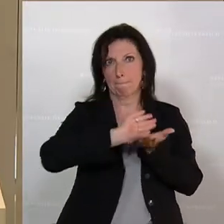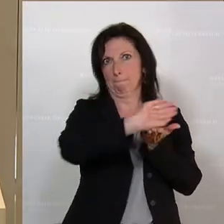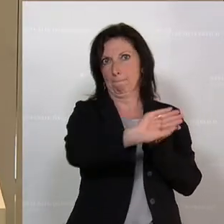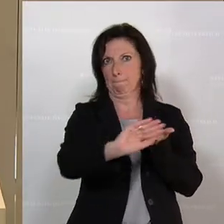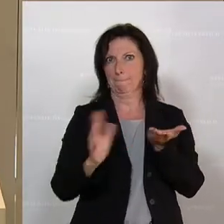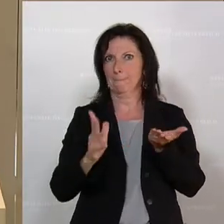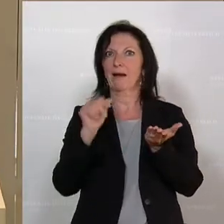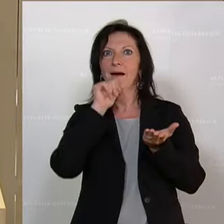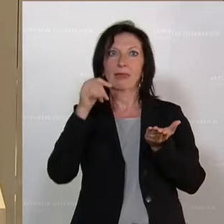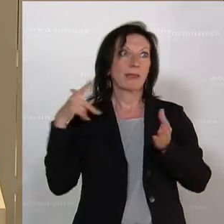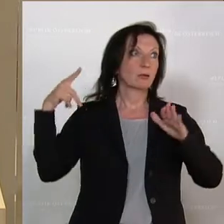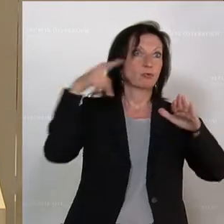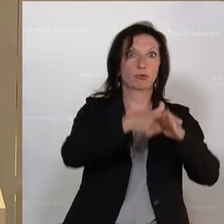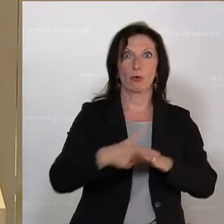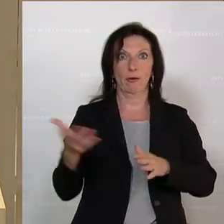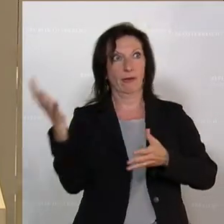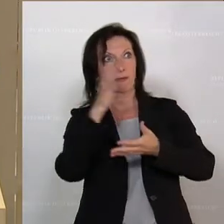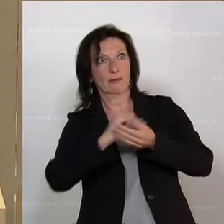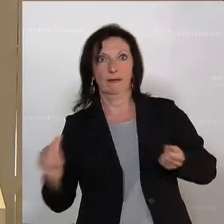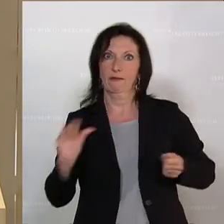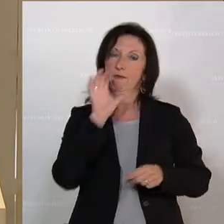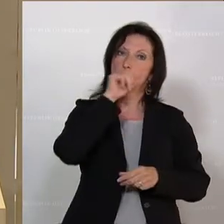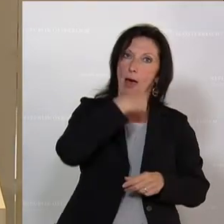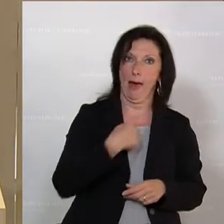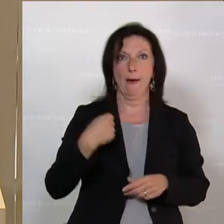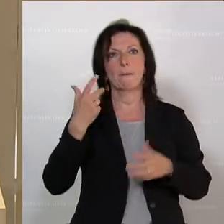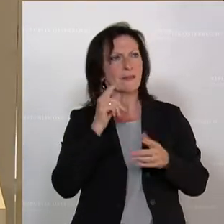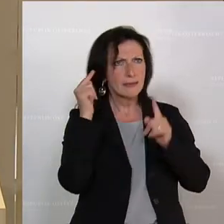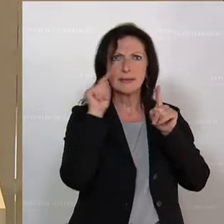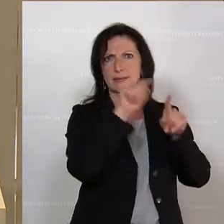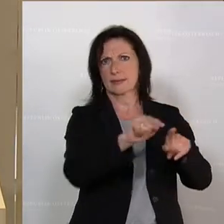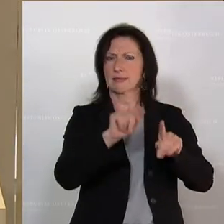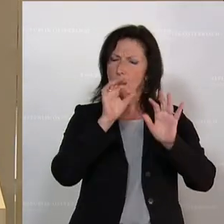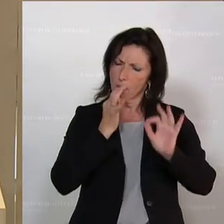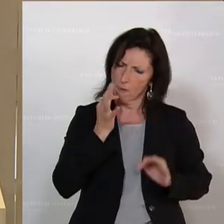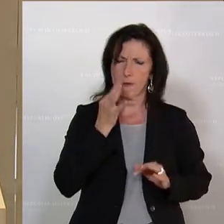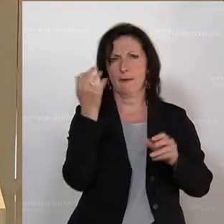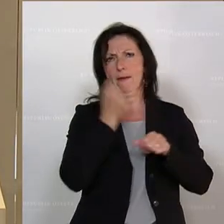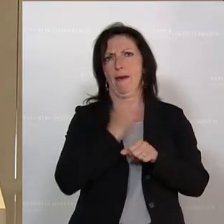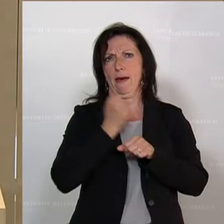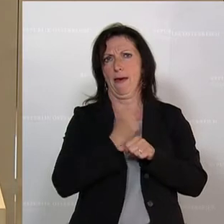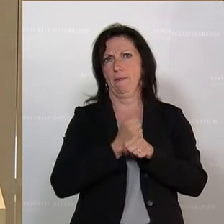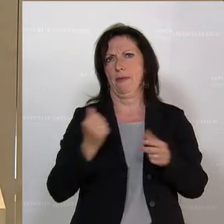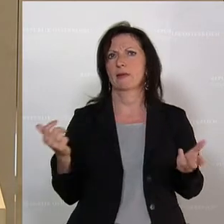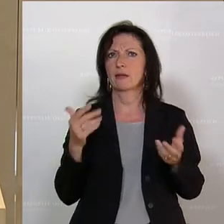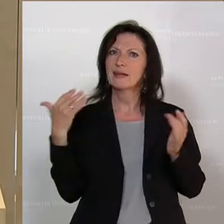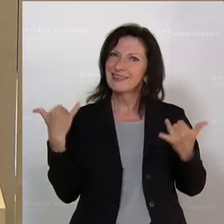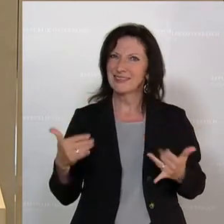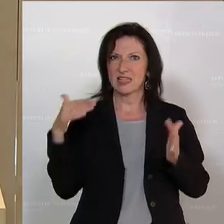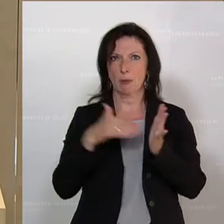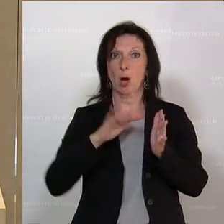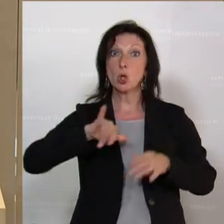erschlagen. Da wird nichts vertuscht. Da wird ermittelt und gearbeitet. Es braucht jetzt eine